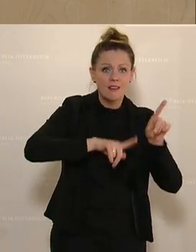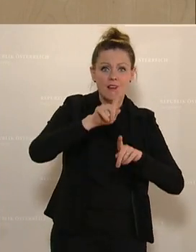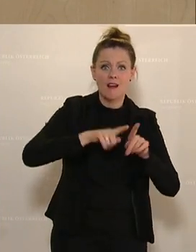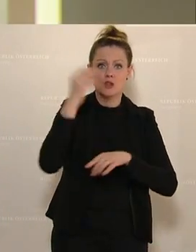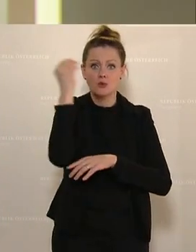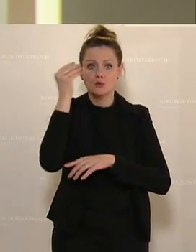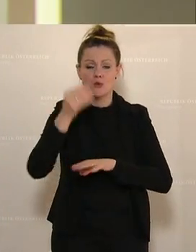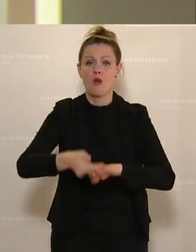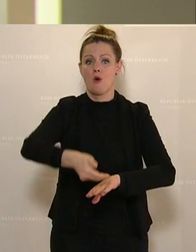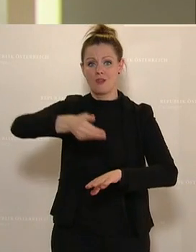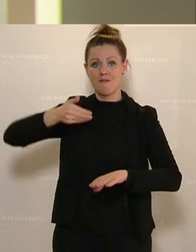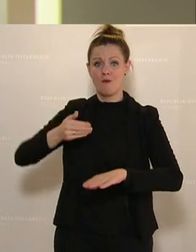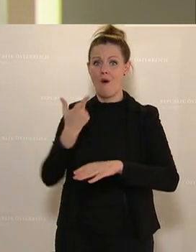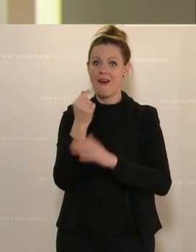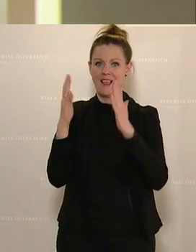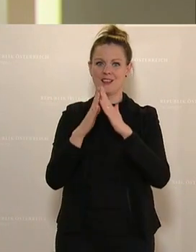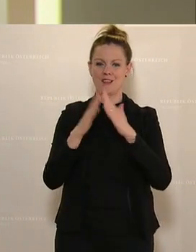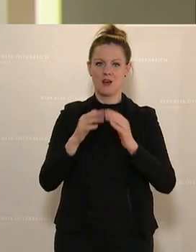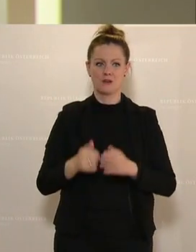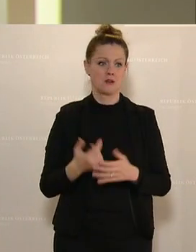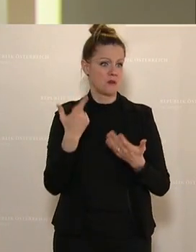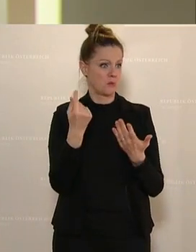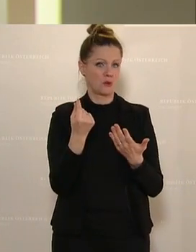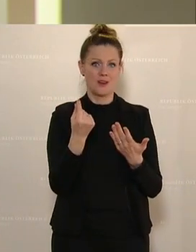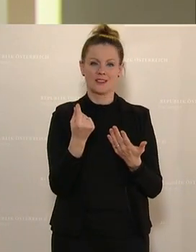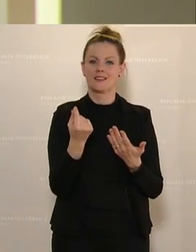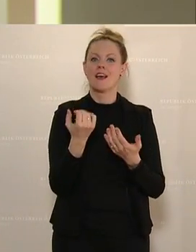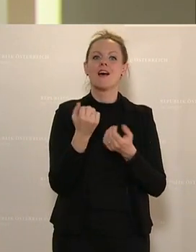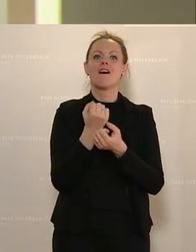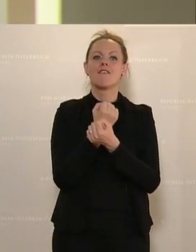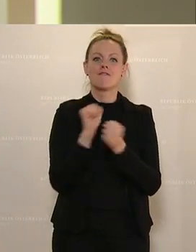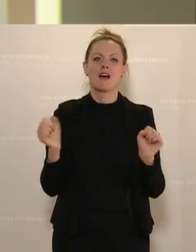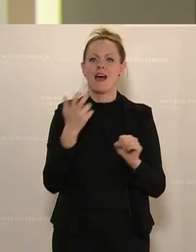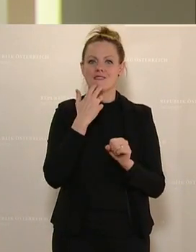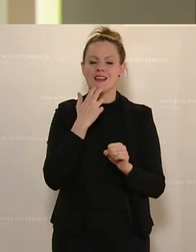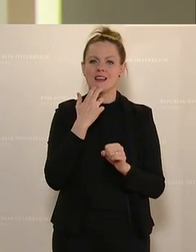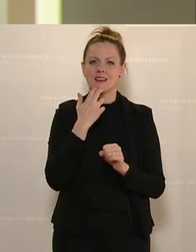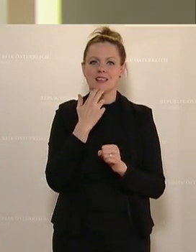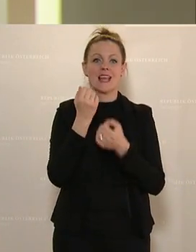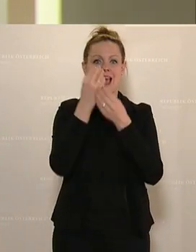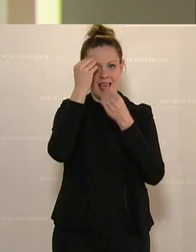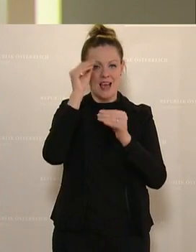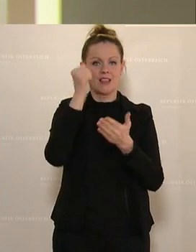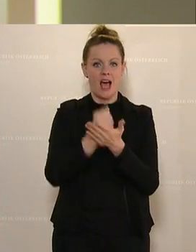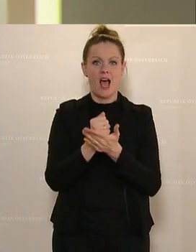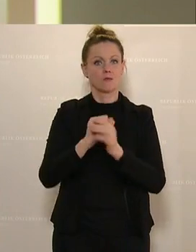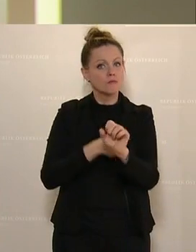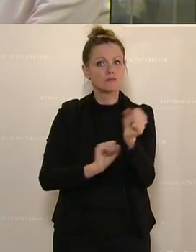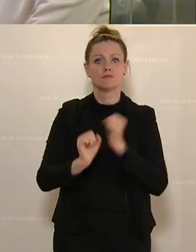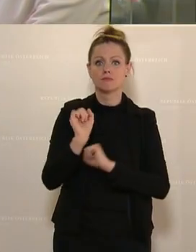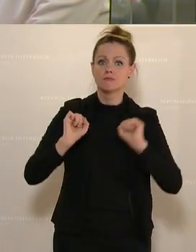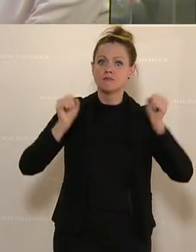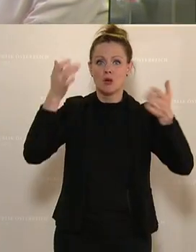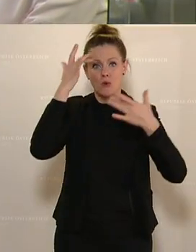Elternhaus. Und danach steht durch einen freiwilligen ehrenamtlichen Engagement in kulturellen Vereinen nichts im Wege.